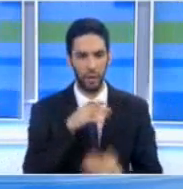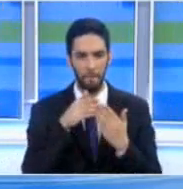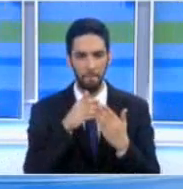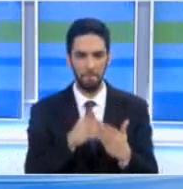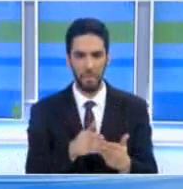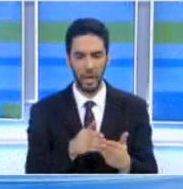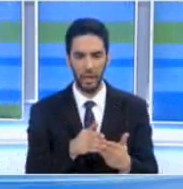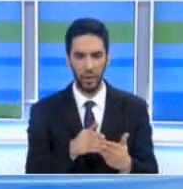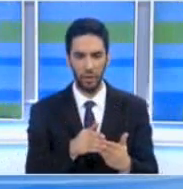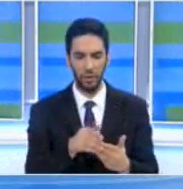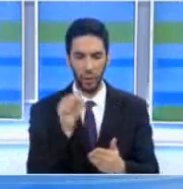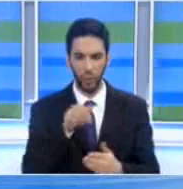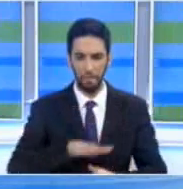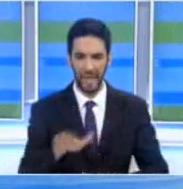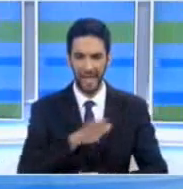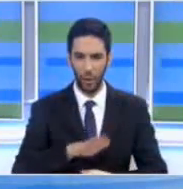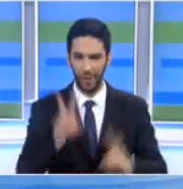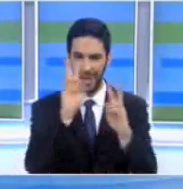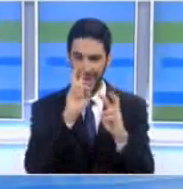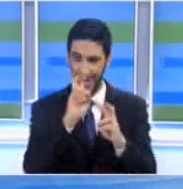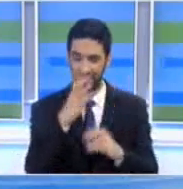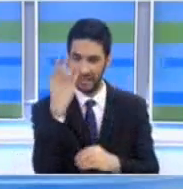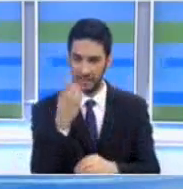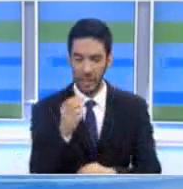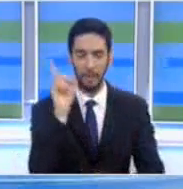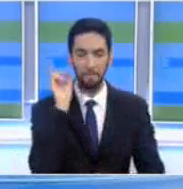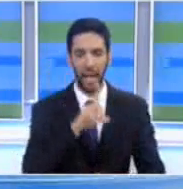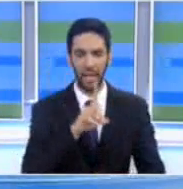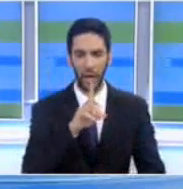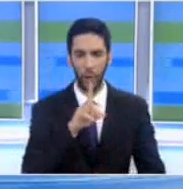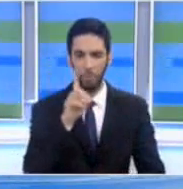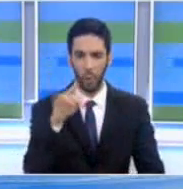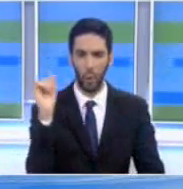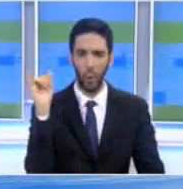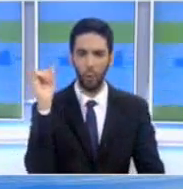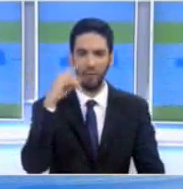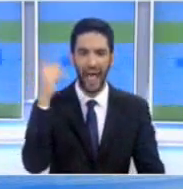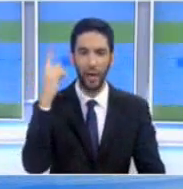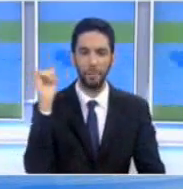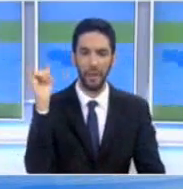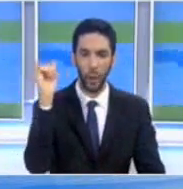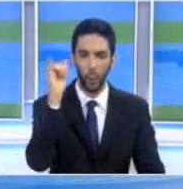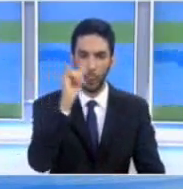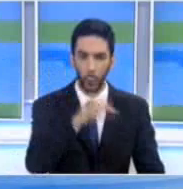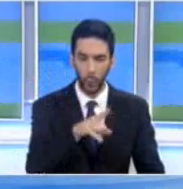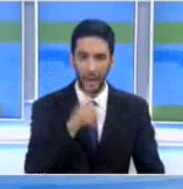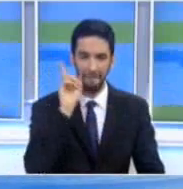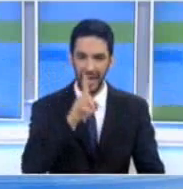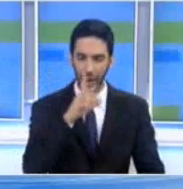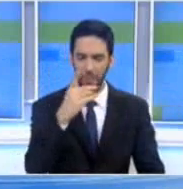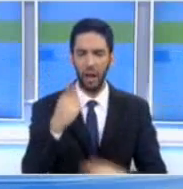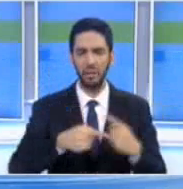στην περιοχή που δεξάγονται οι έρευνες Υπήρχαν παράνομες συνήθιες πτήσεις τουρκικών ελικοπτέρων οι οποίες όμως